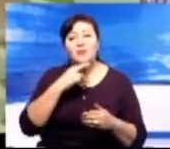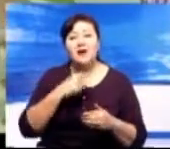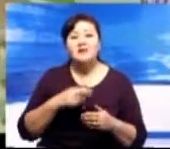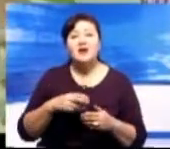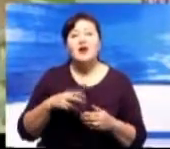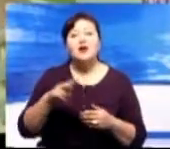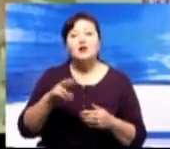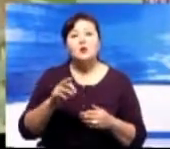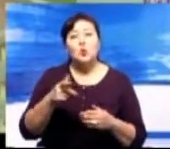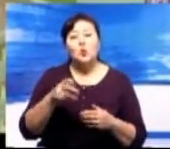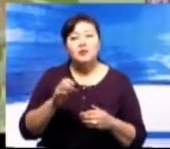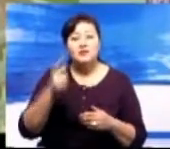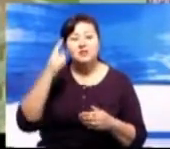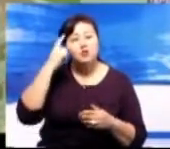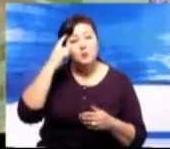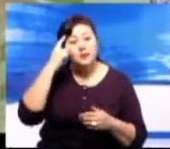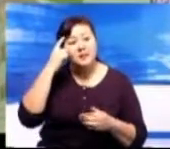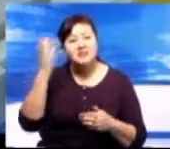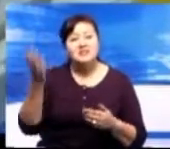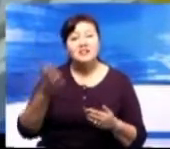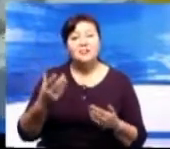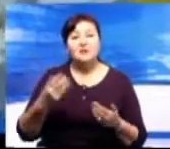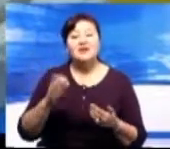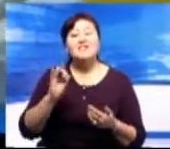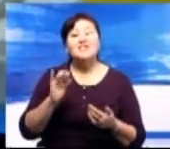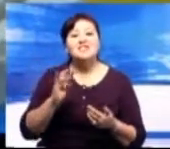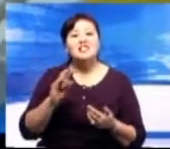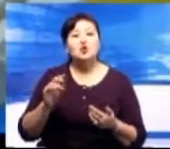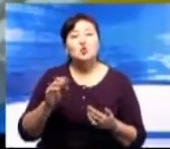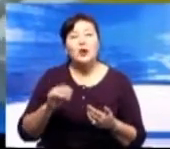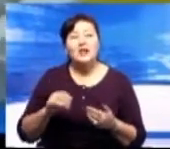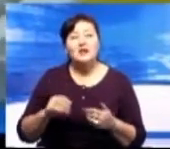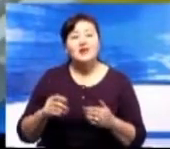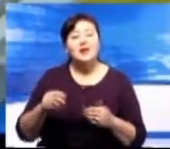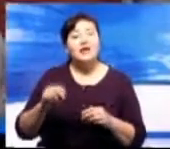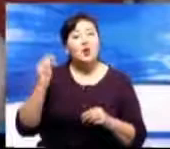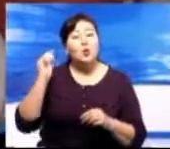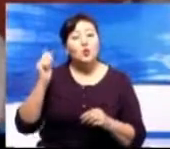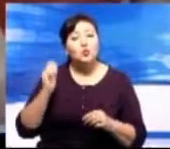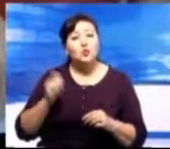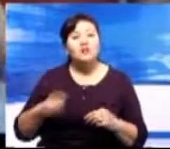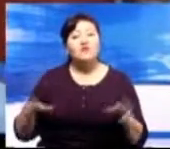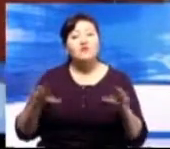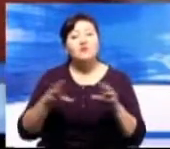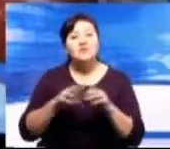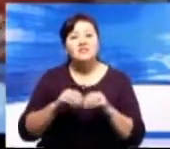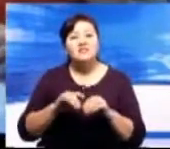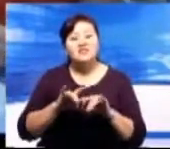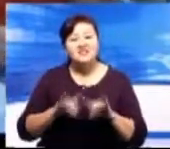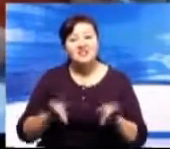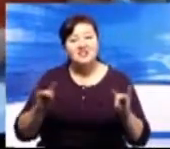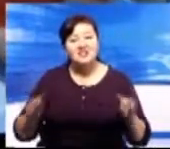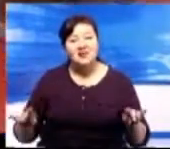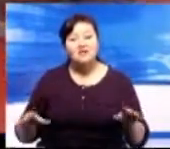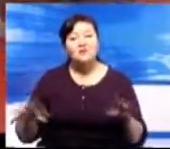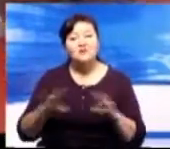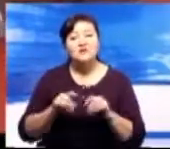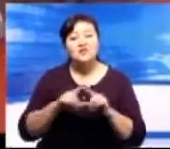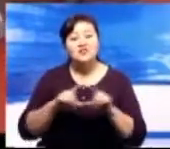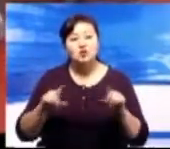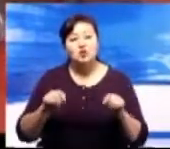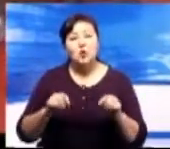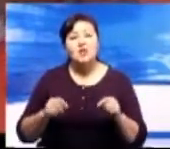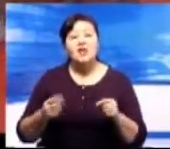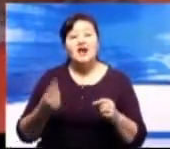Именно в этом направлении действуют интеллектуальные уроки, проводимые детскими садами совместно со школами. Открываются даже совместные интеллектуальные